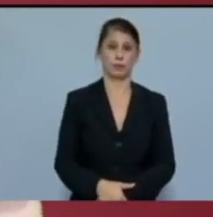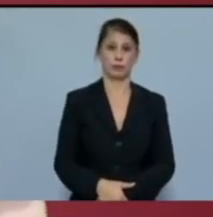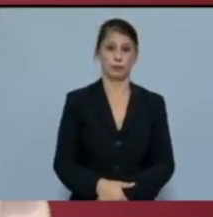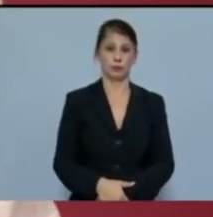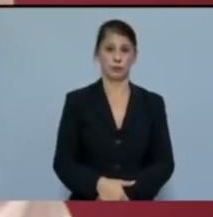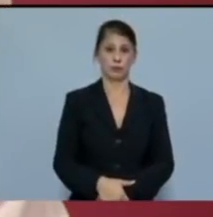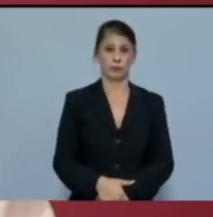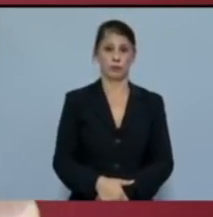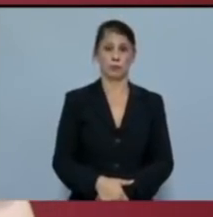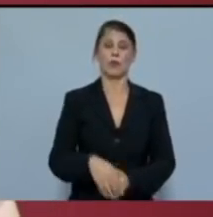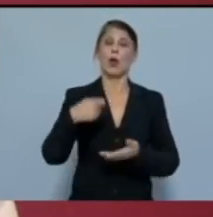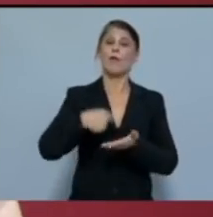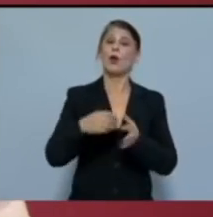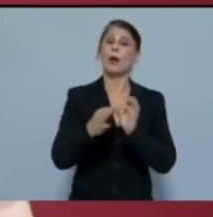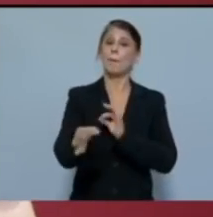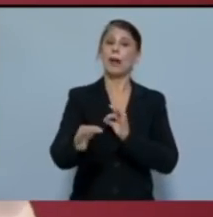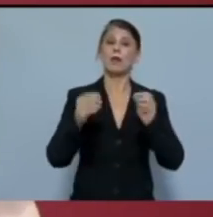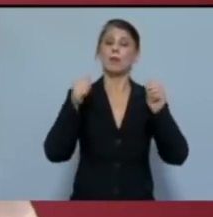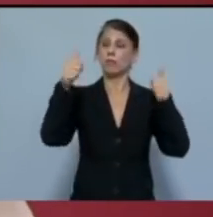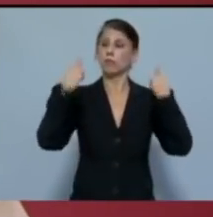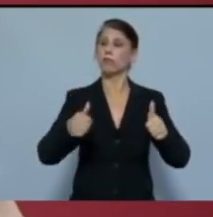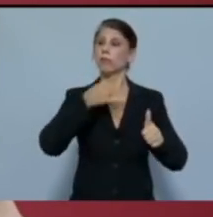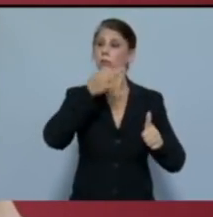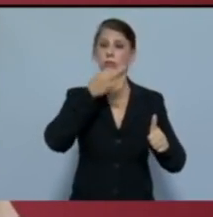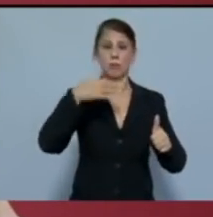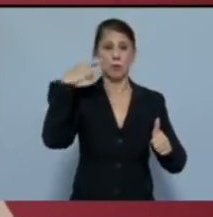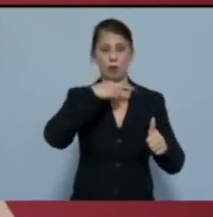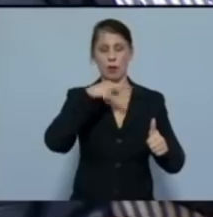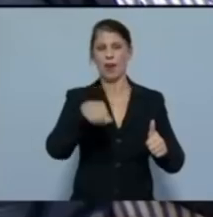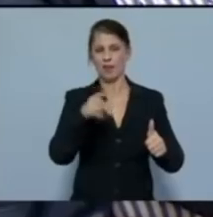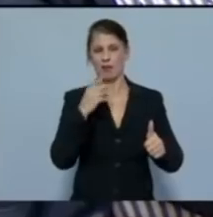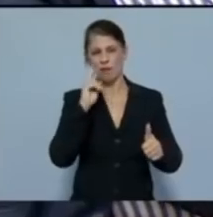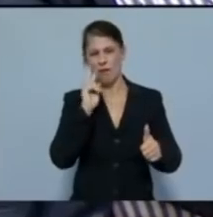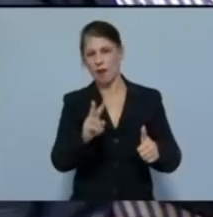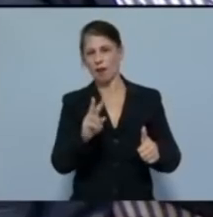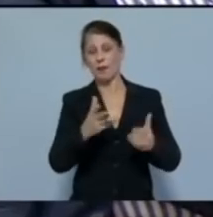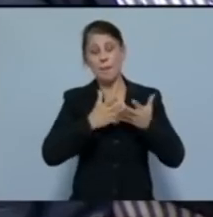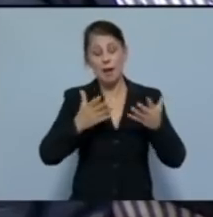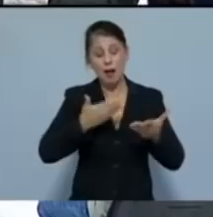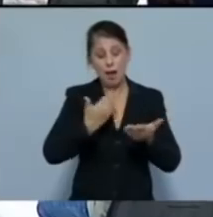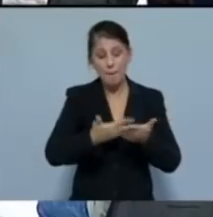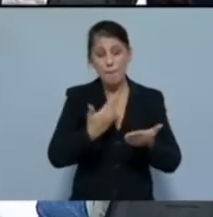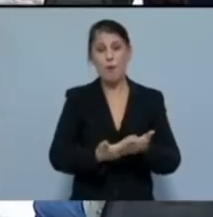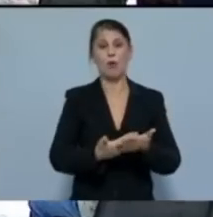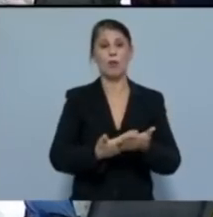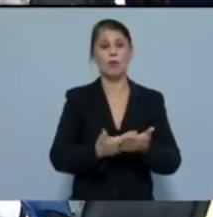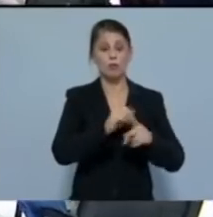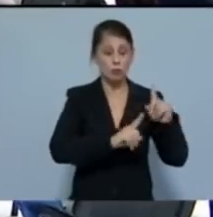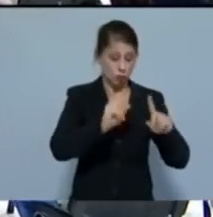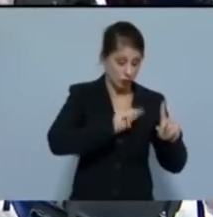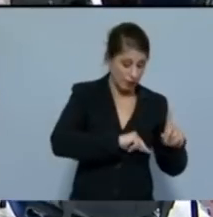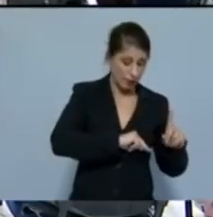μέτρα που εξάγγειλε ο Πρωθυπουργός είναι ίσως η μεγαλύτερη απόδειξη των κερδισμένων και των